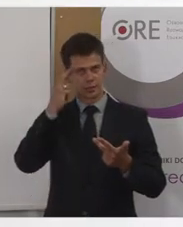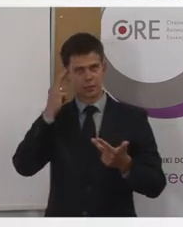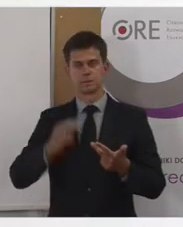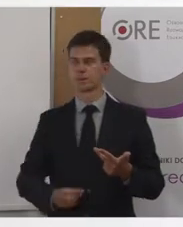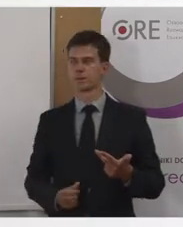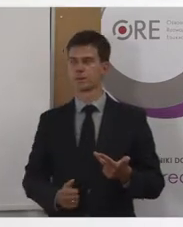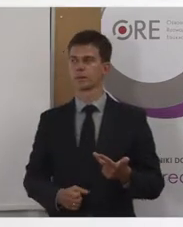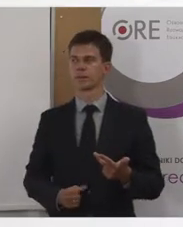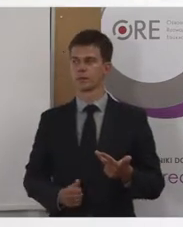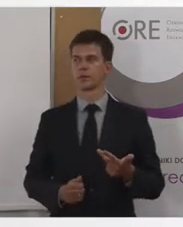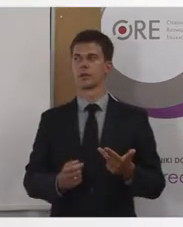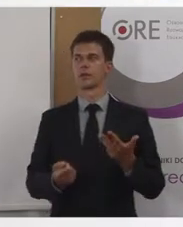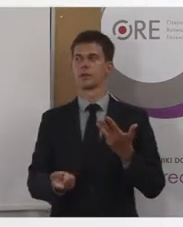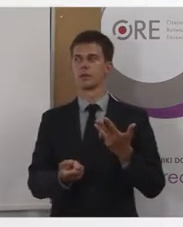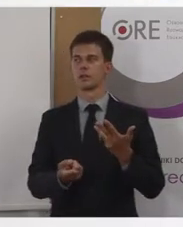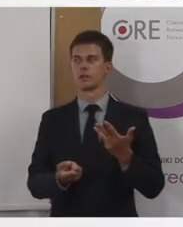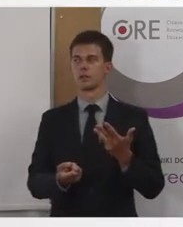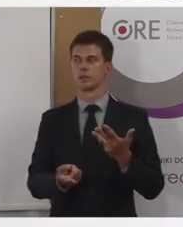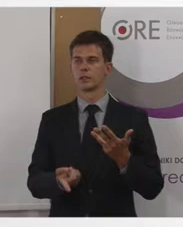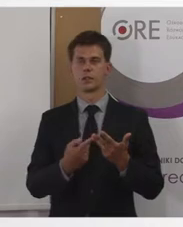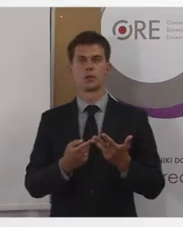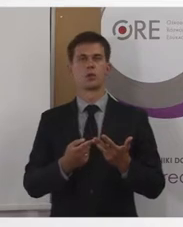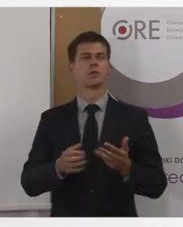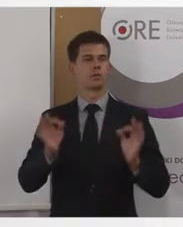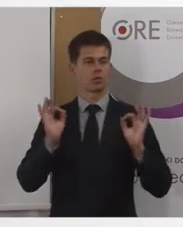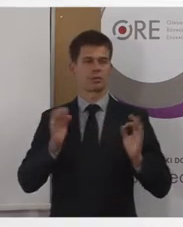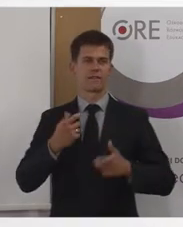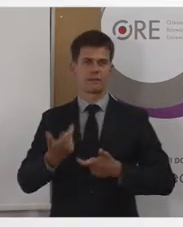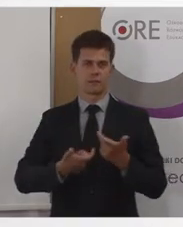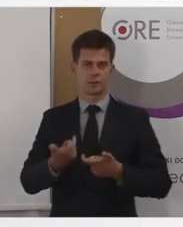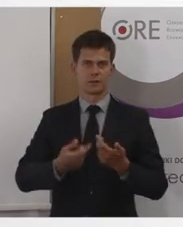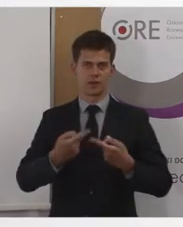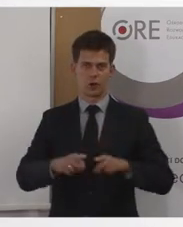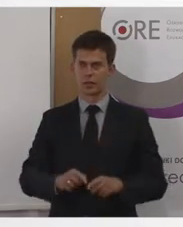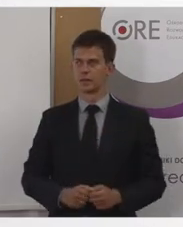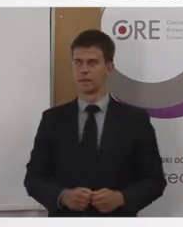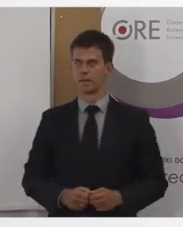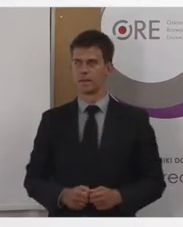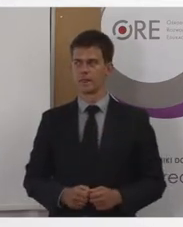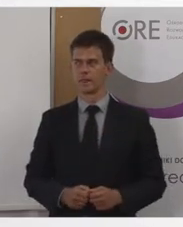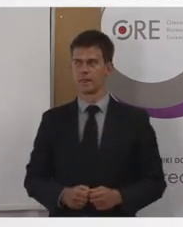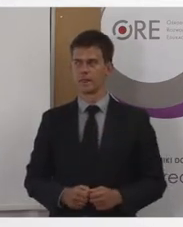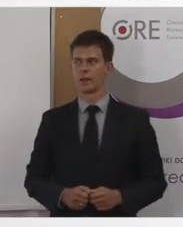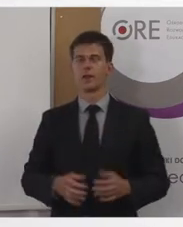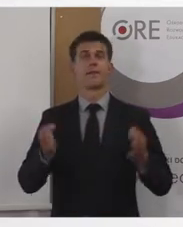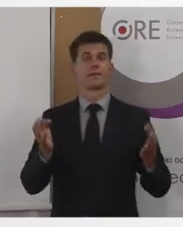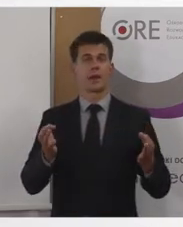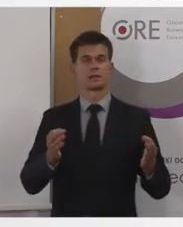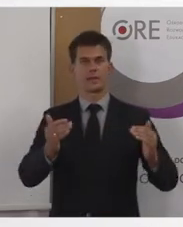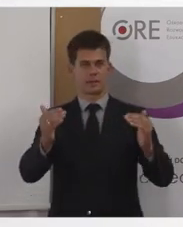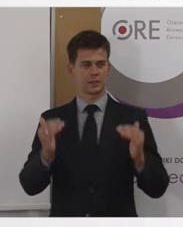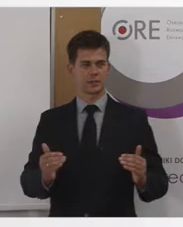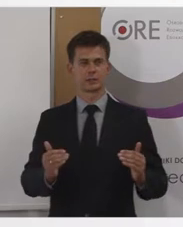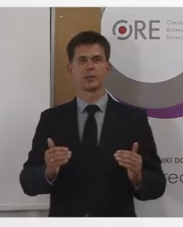ze zrozumiałością, drugi z solidnością. I teraz tak, w